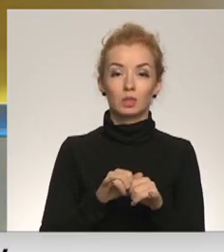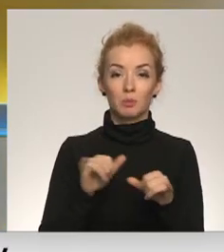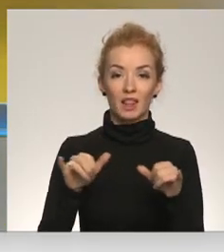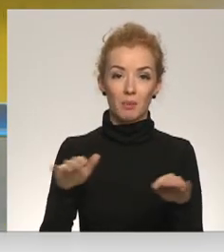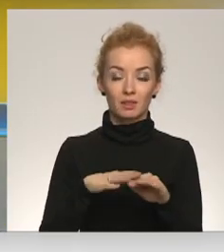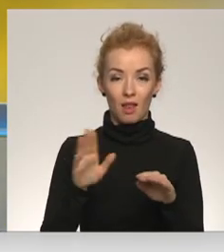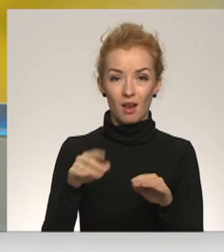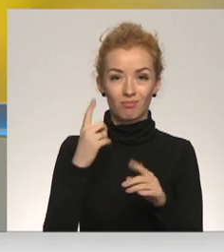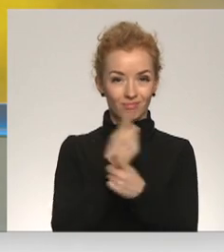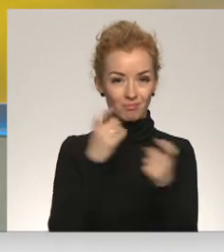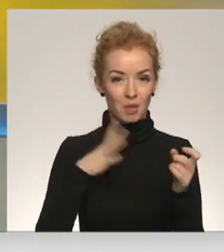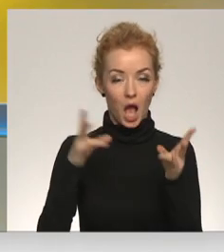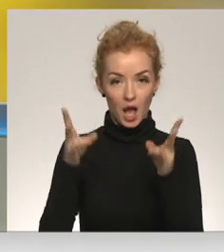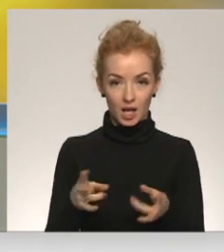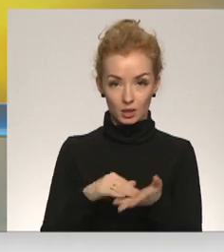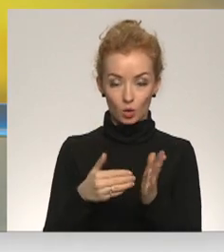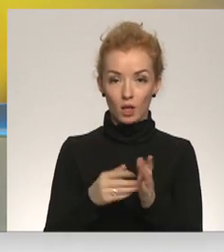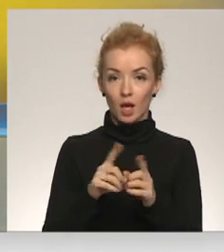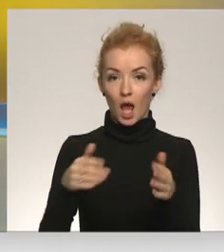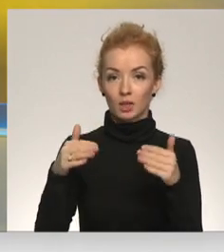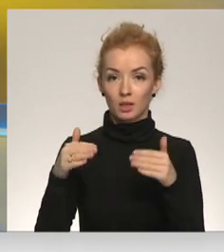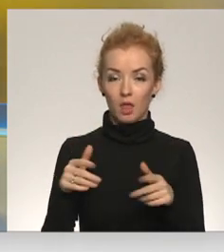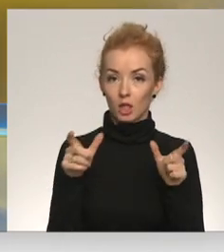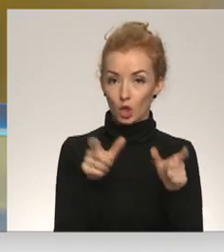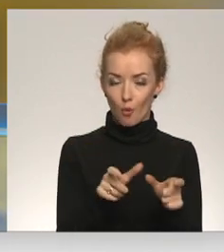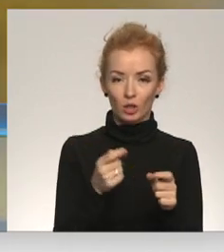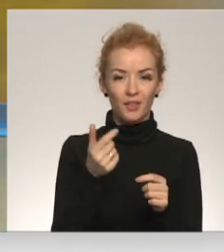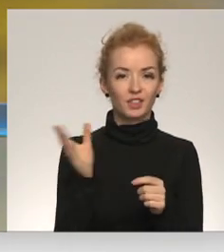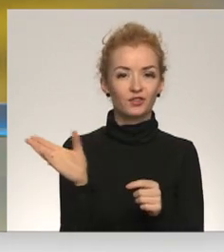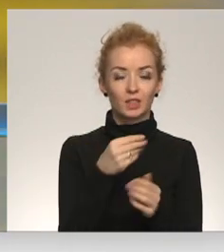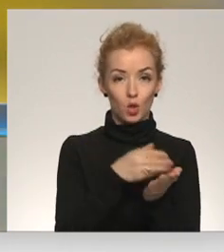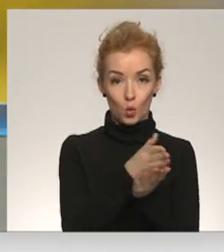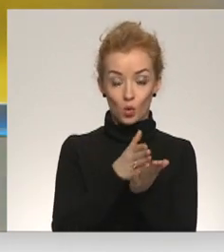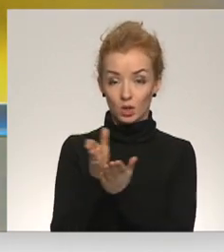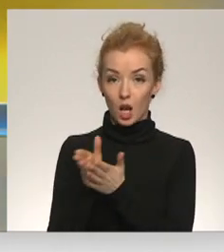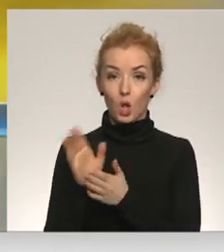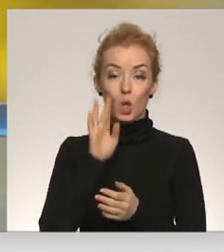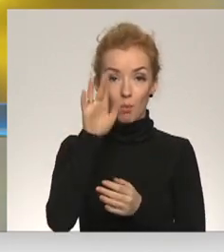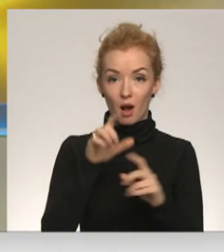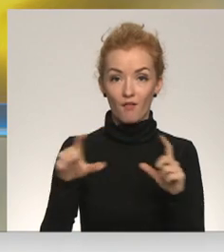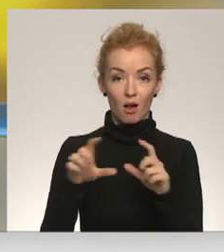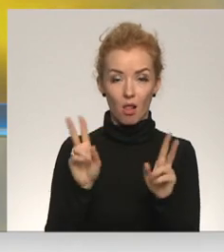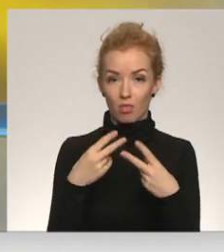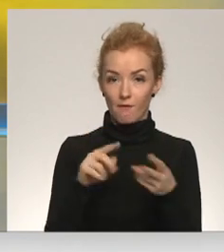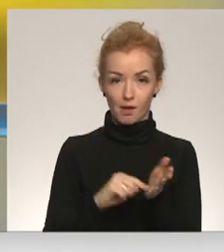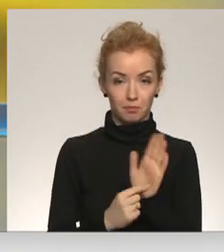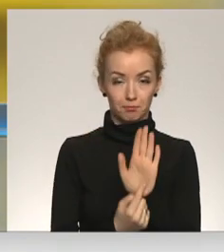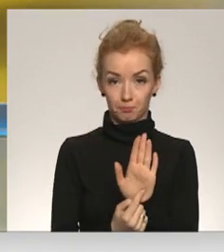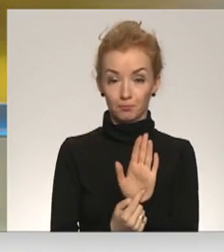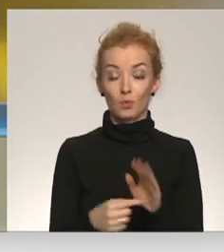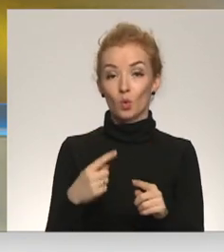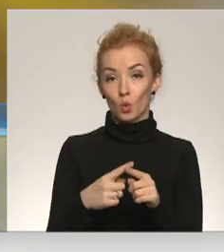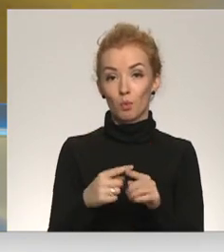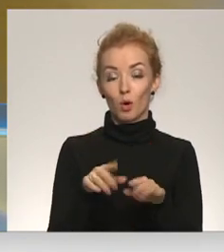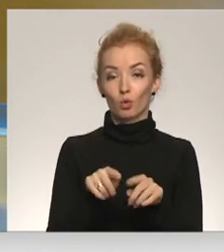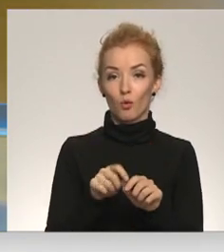ārkārta situācija. Atcelta dažādi ierobežojumi gandrīz visās nozarēs, piemēram, turpmāk veikalos nebūs jāuzrāda certifikāts. Un